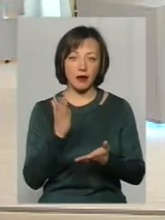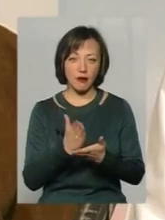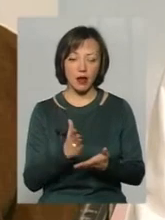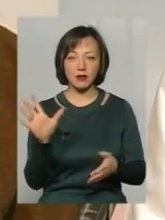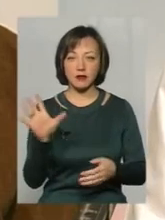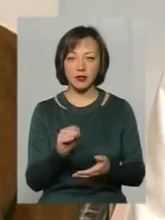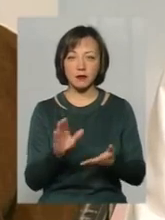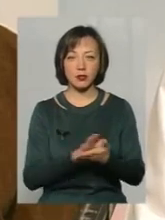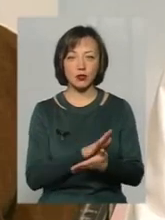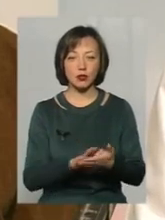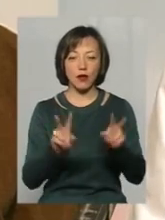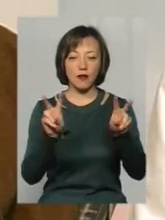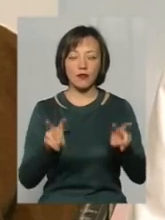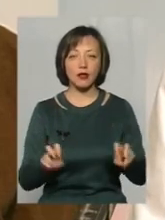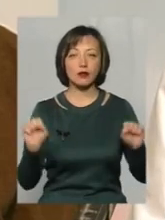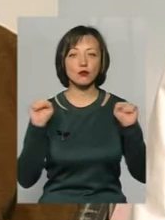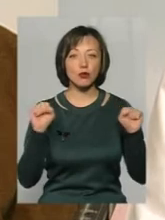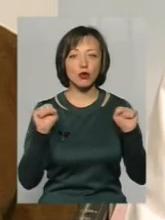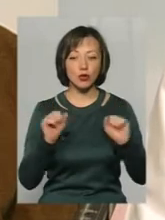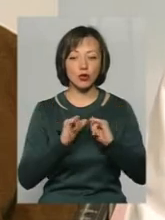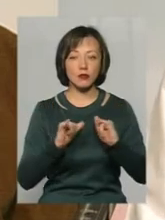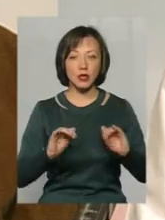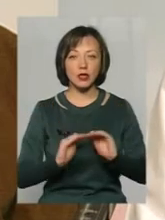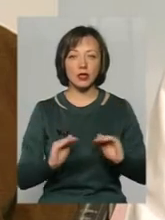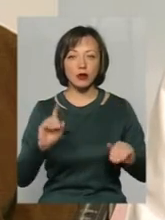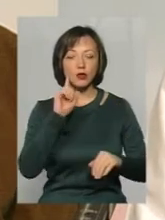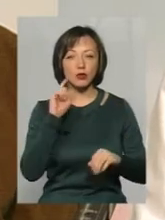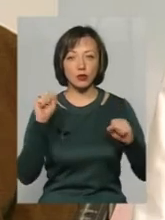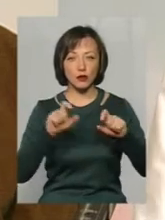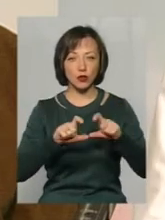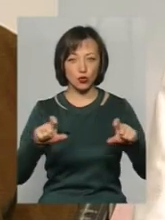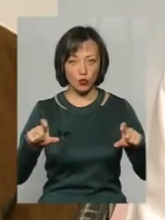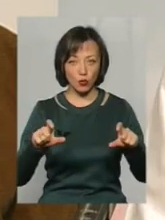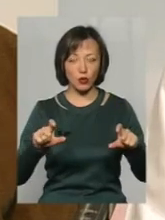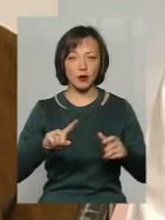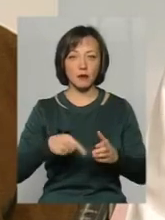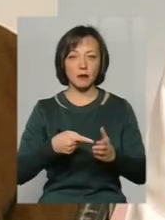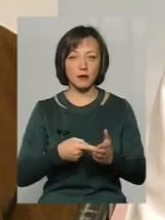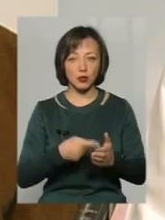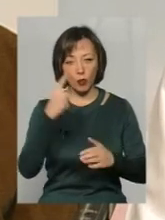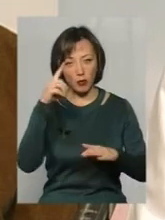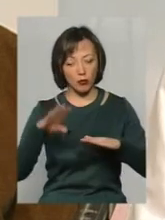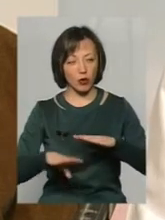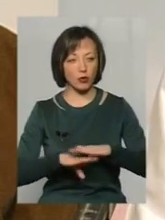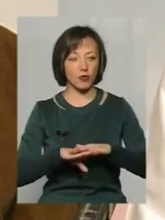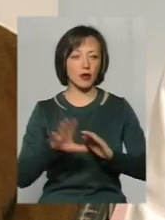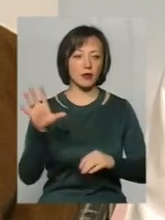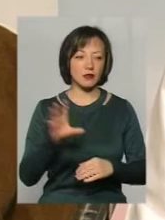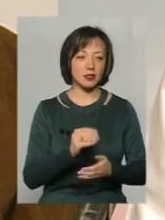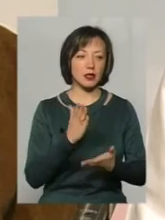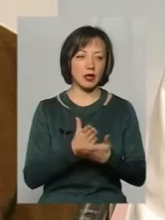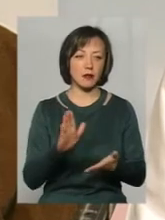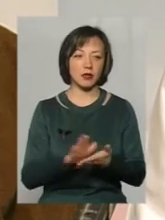безкоштовними. Тобто, ті види спорту, які культивуються в дитячо-вінацьких спортивних школах, міського підпорядкування, всі вони